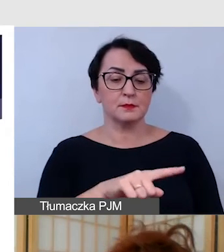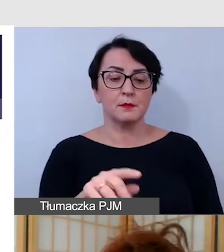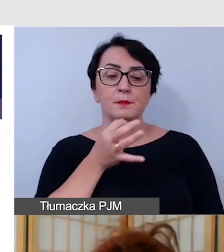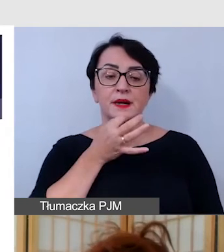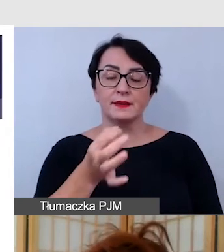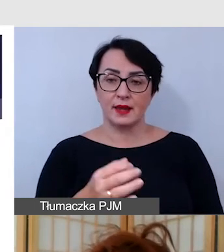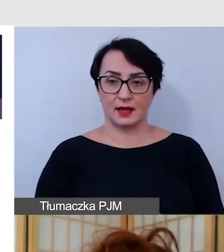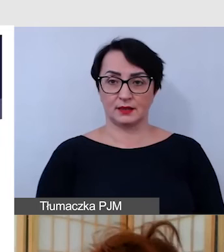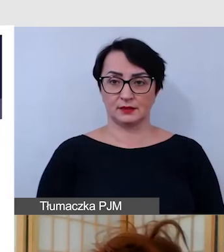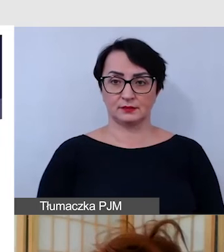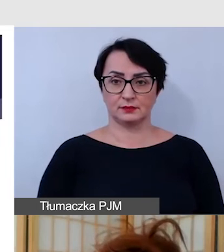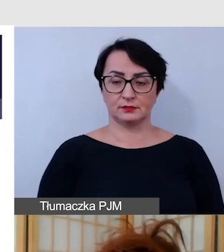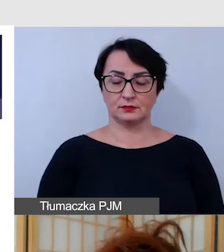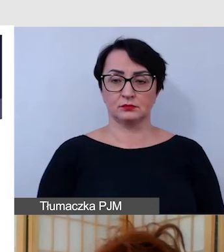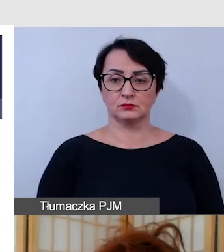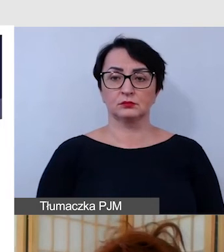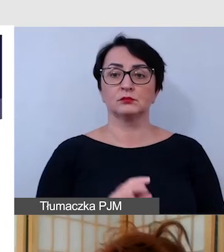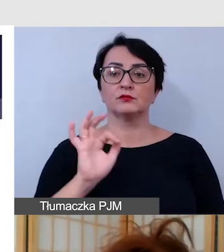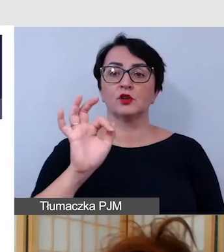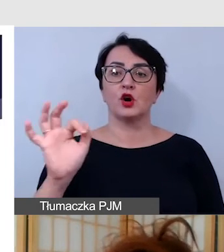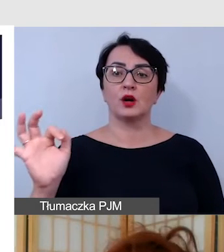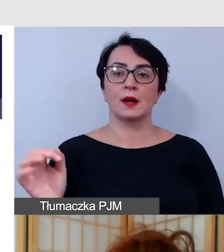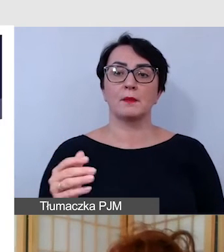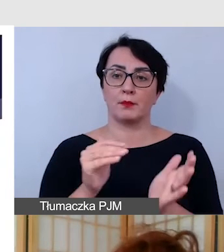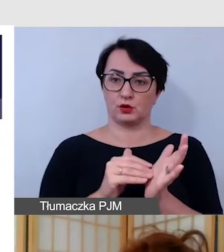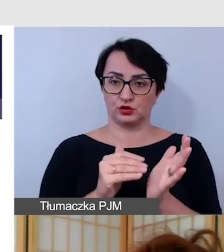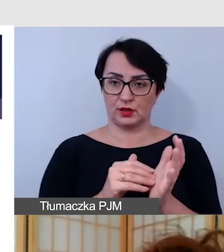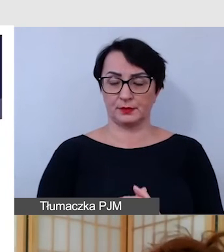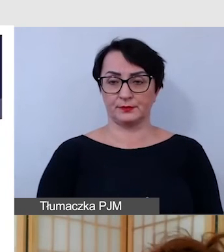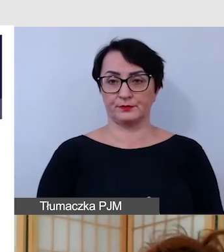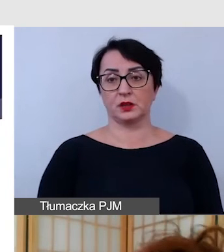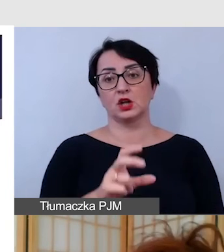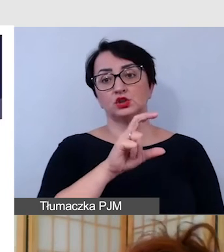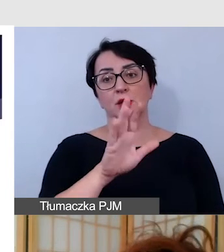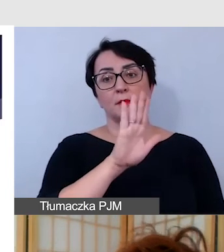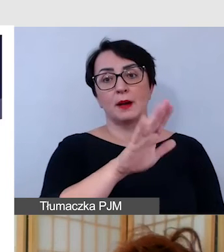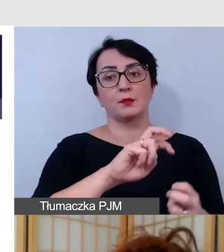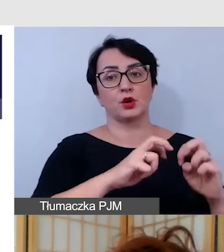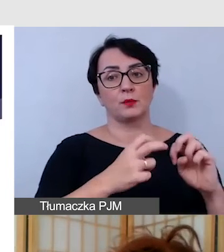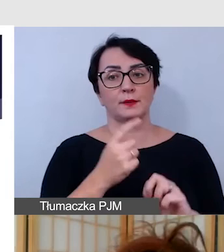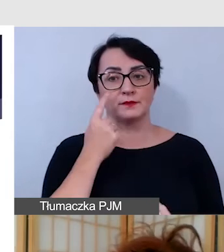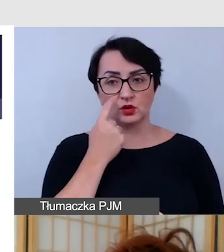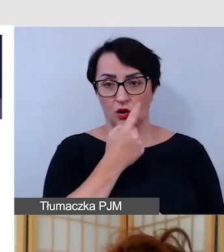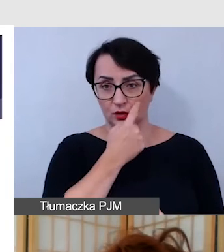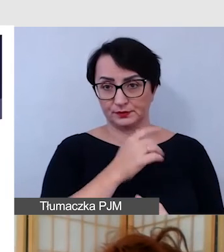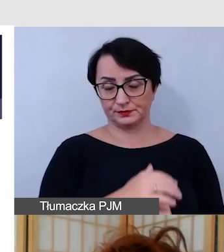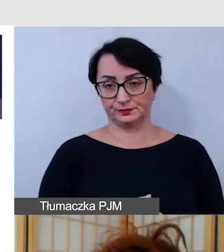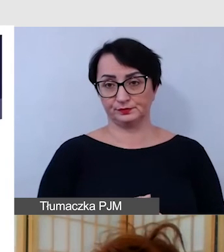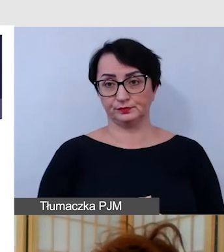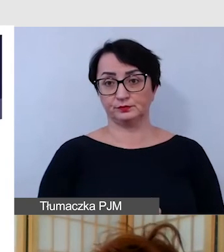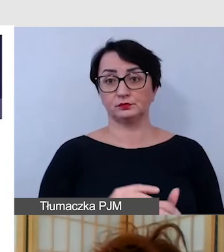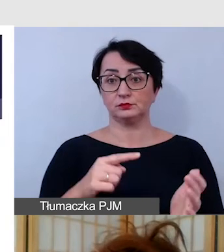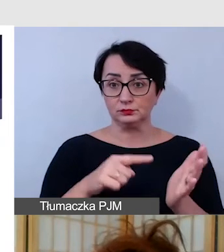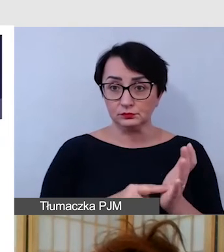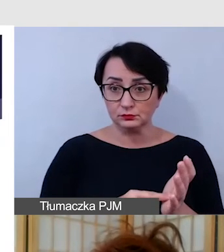które odnoszą się do ich potrzeb, czyli przede wszystkim, czy mają jakieś problemy ze wzrokiem. Wtedy wiemy, czy ta